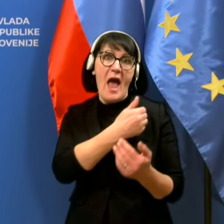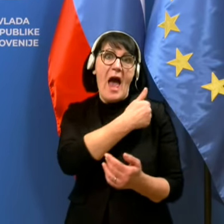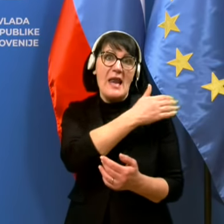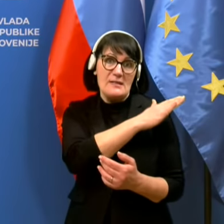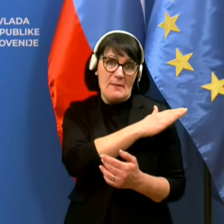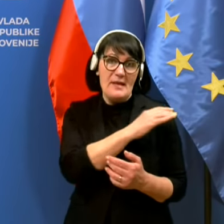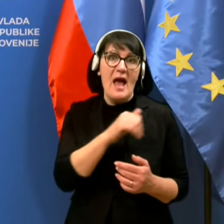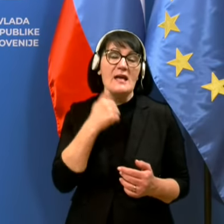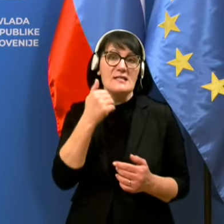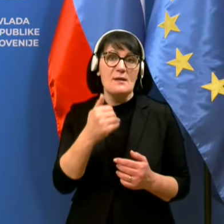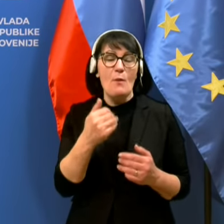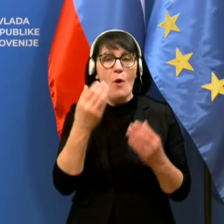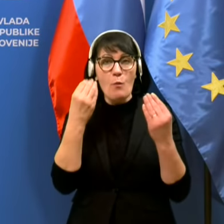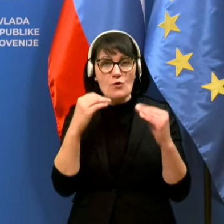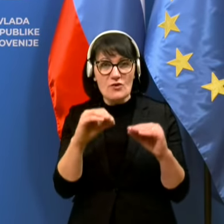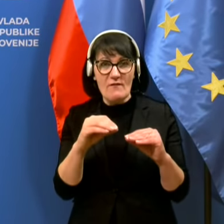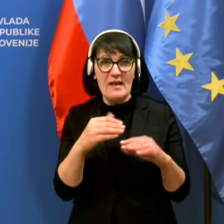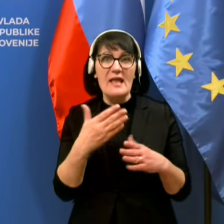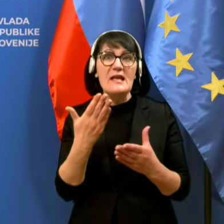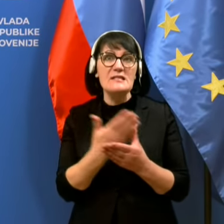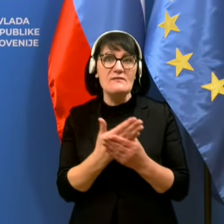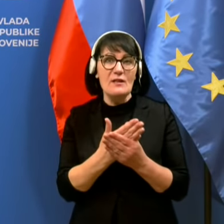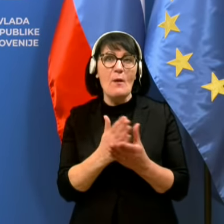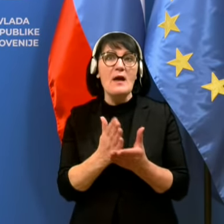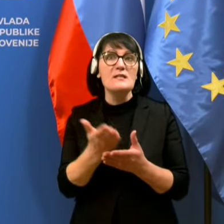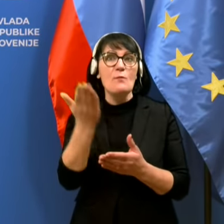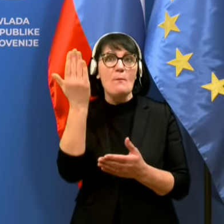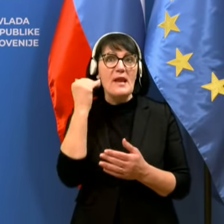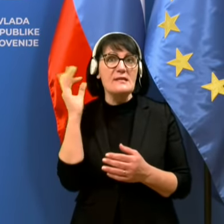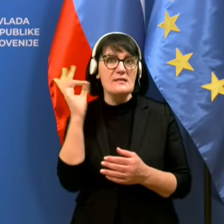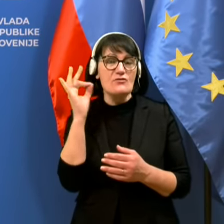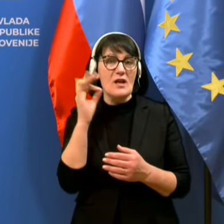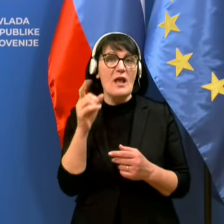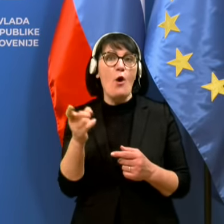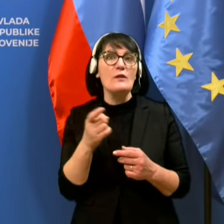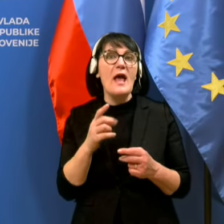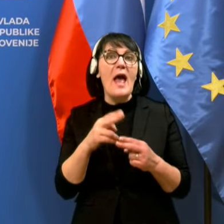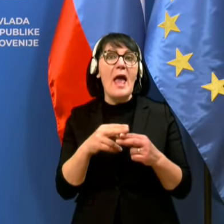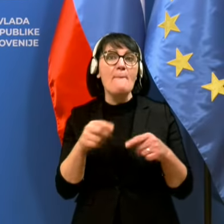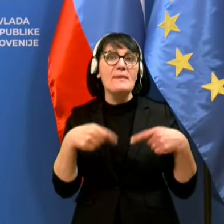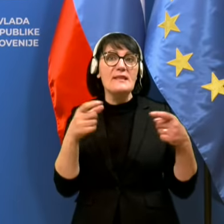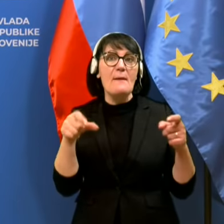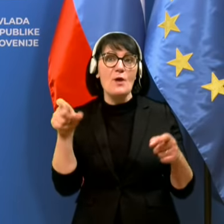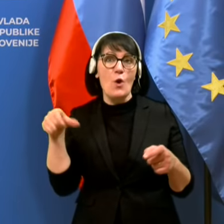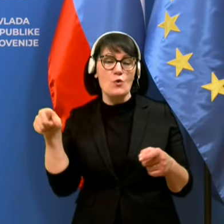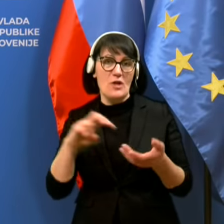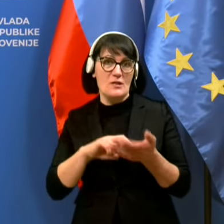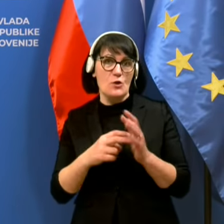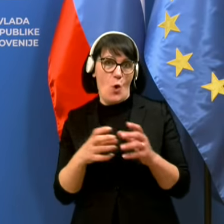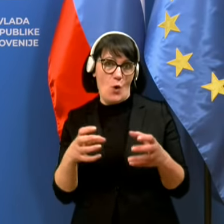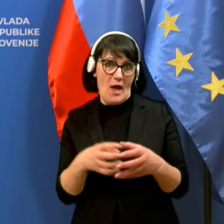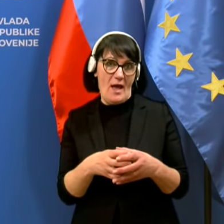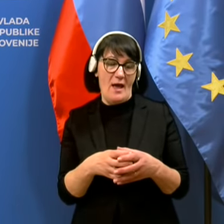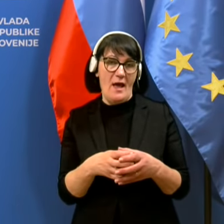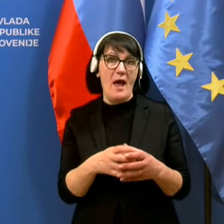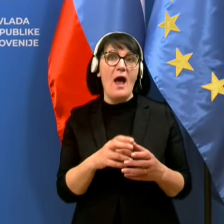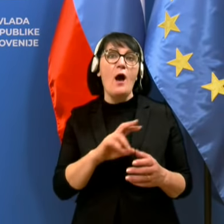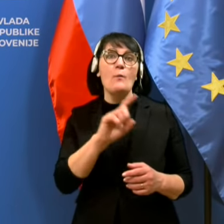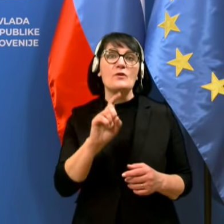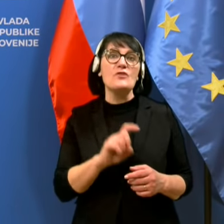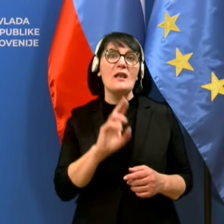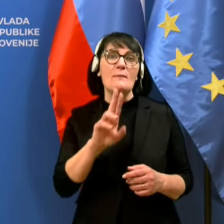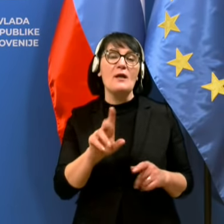opozorili na svetov, ki smo jih preslišali od epidemiološke stroke. Hvala lepa, vprašanje imajo tudi pri STA.